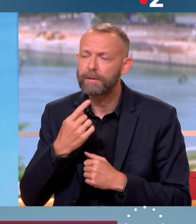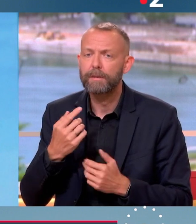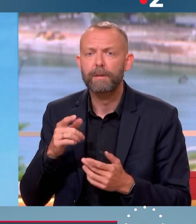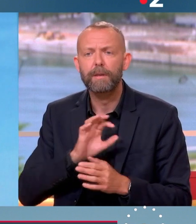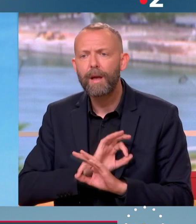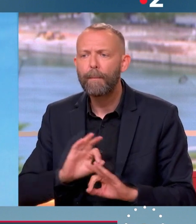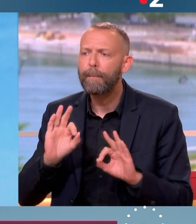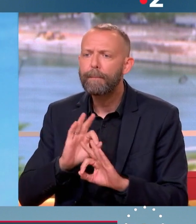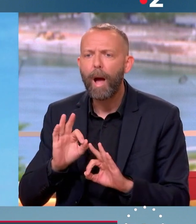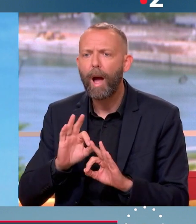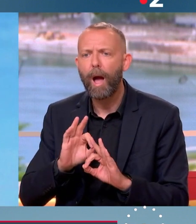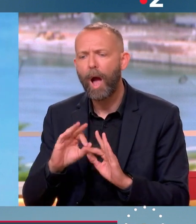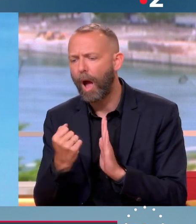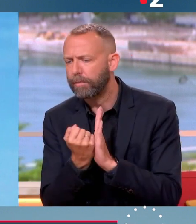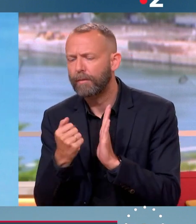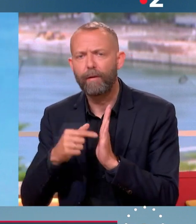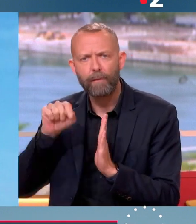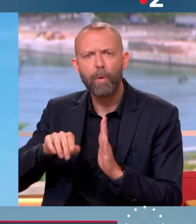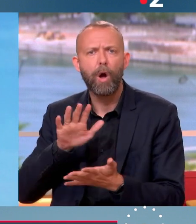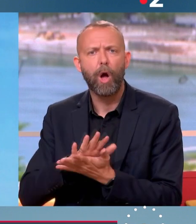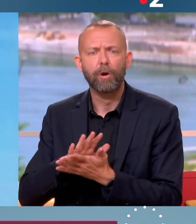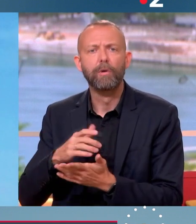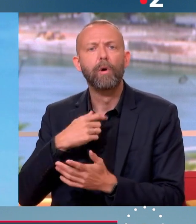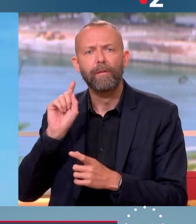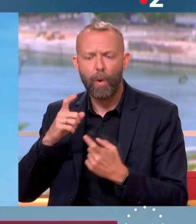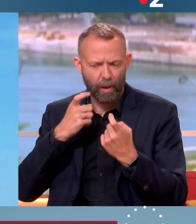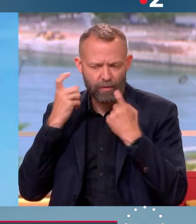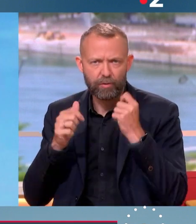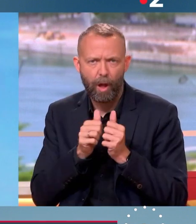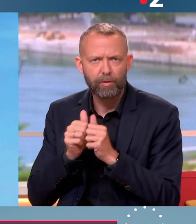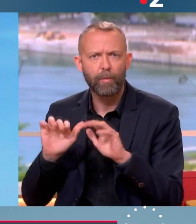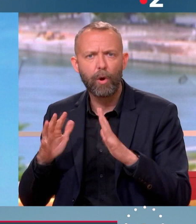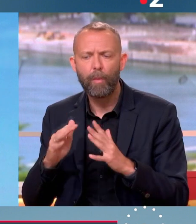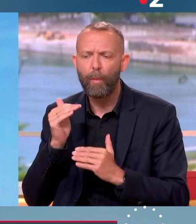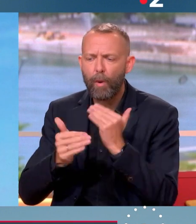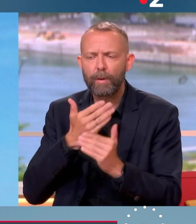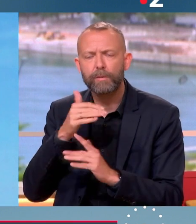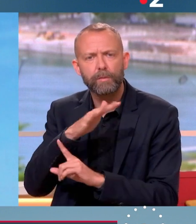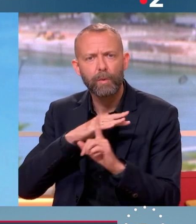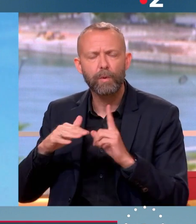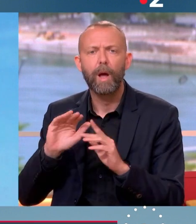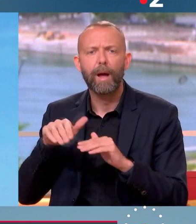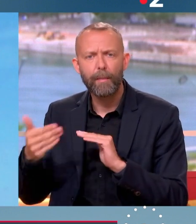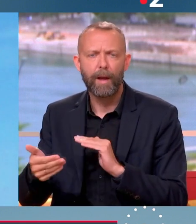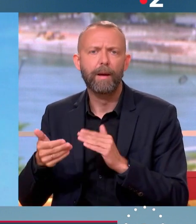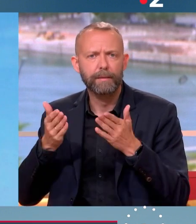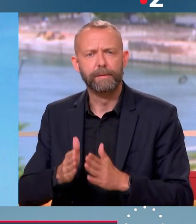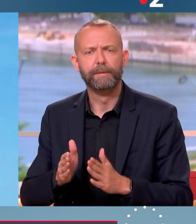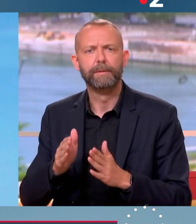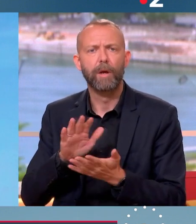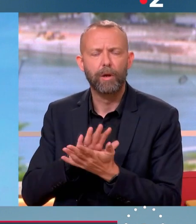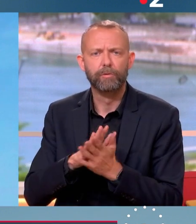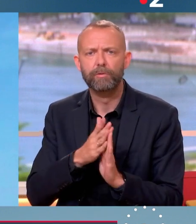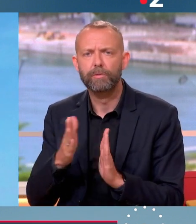totem sur l'âge. Vous savez, on va décider des progrès sociaux qu'il faut faire ensemble, et à partir de là, on déterminera si le bon c 64 ans,